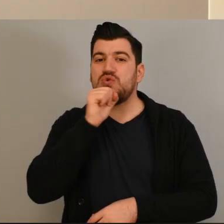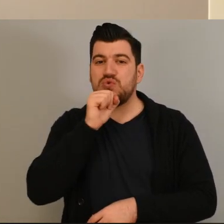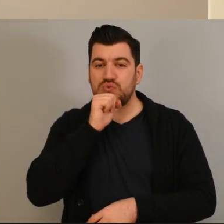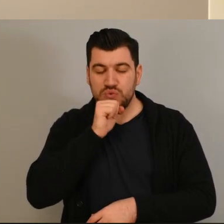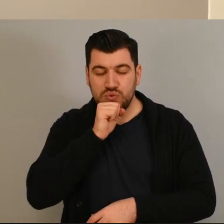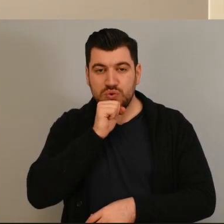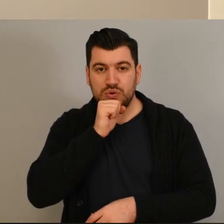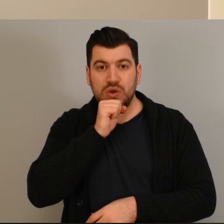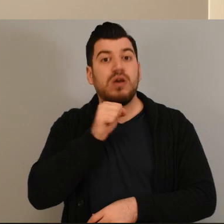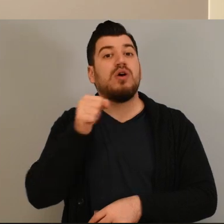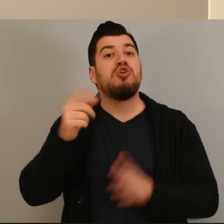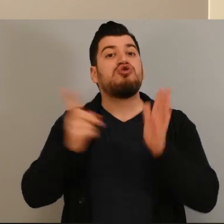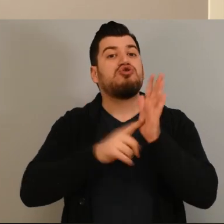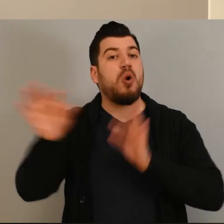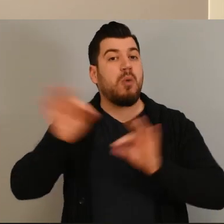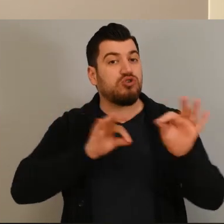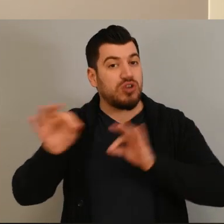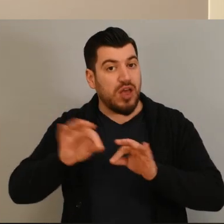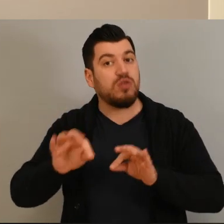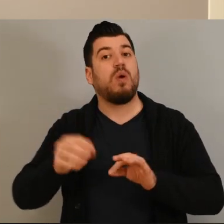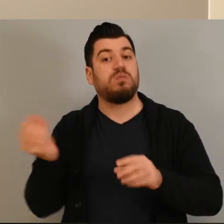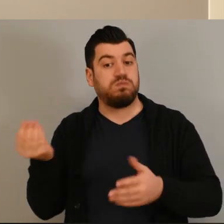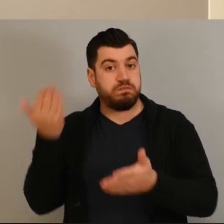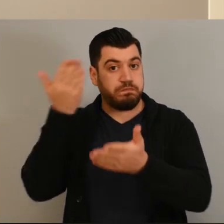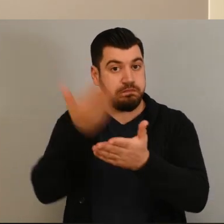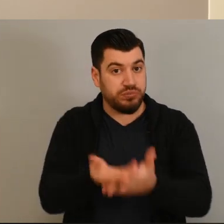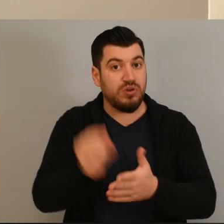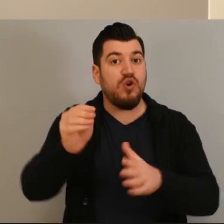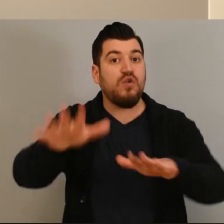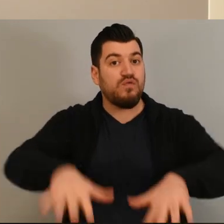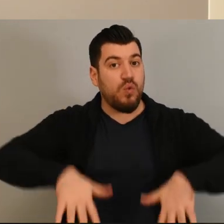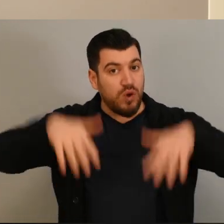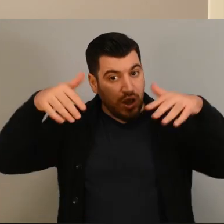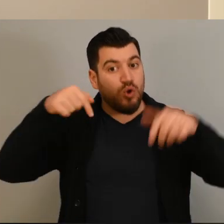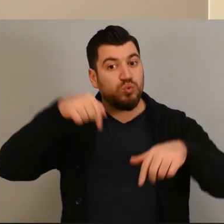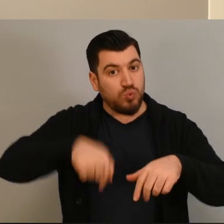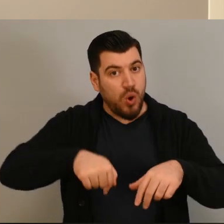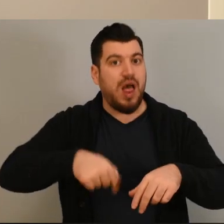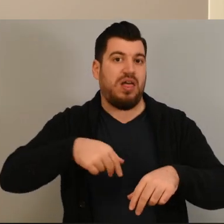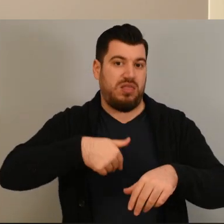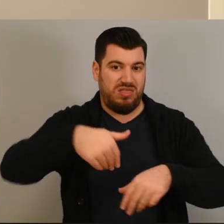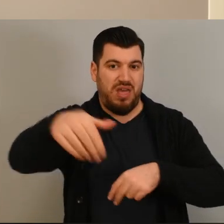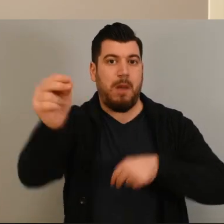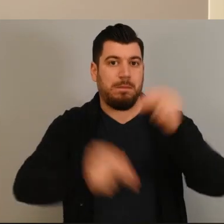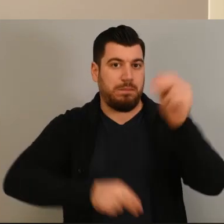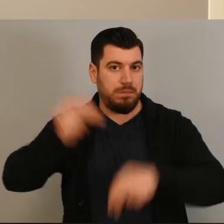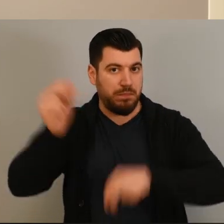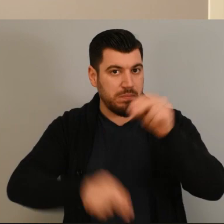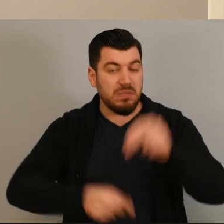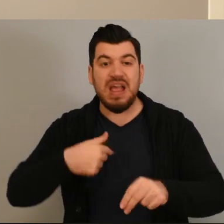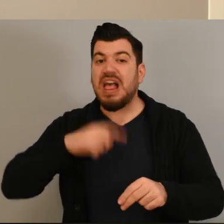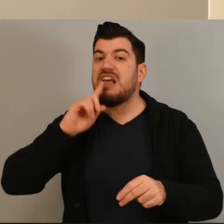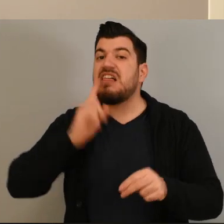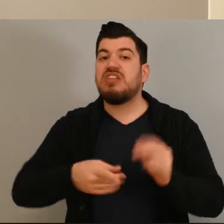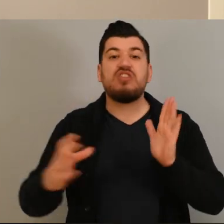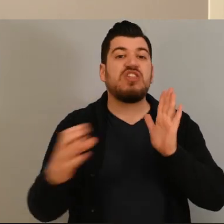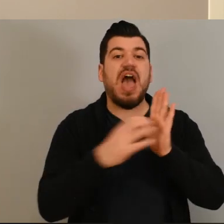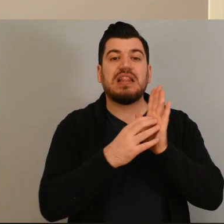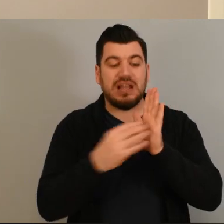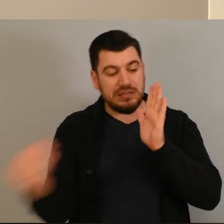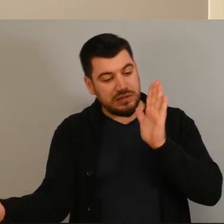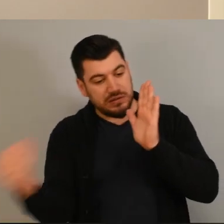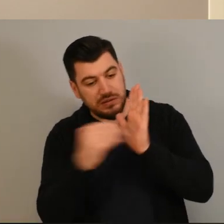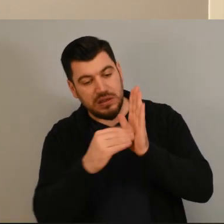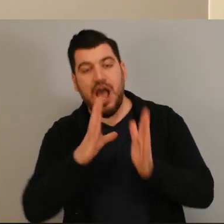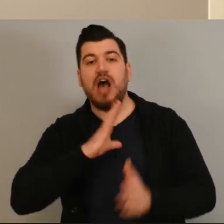ασφαλιστικό, το νομοσχέδιο του ασφαλιστικού ήρθε στη Βουλή, κατατέθηκε, προχωράει προς ψήφιση. Δεν έχει καμία